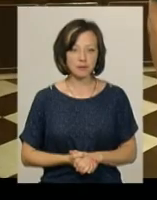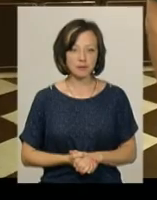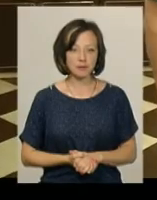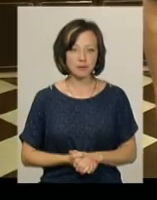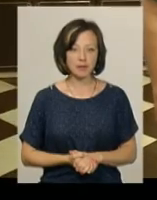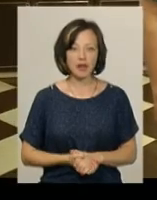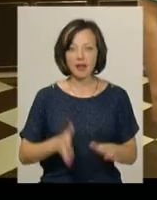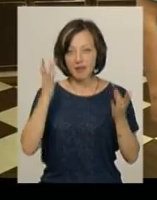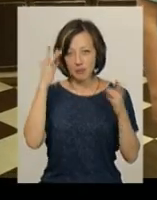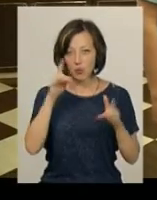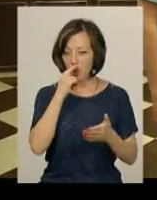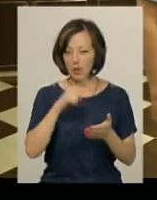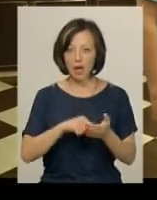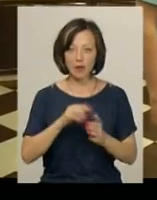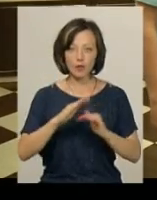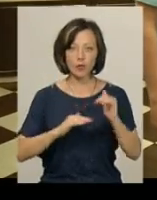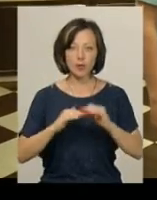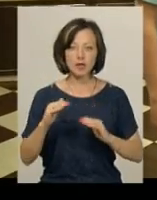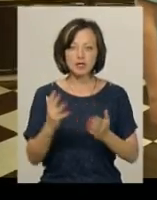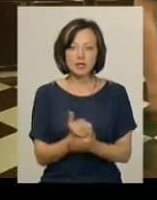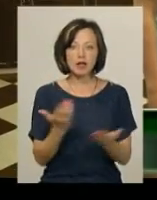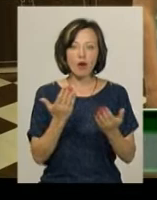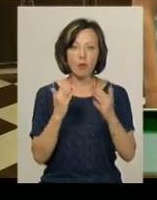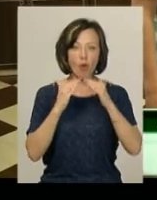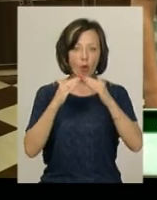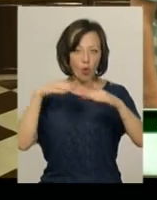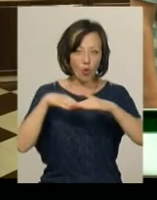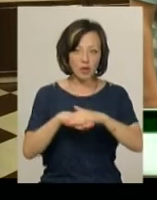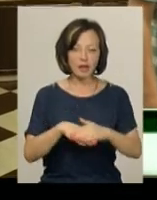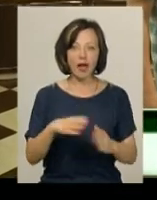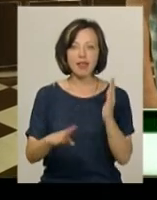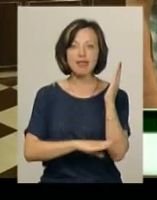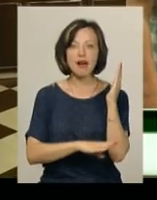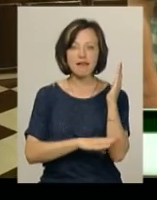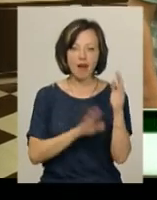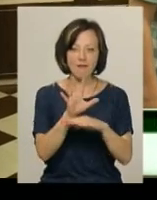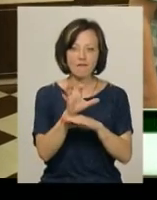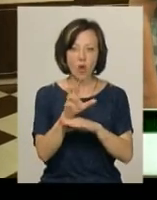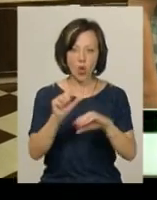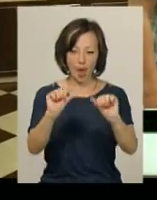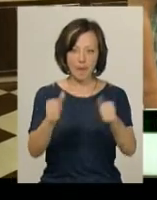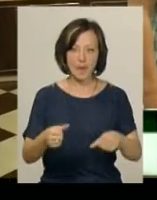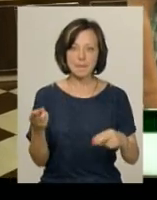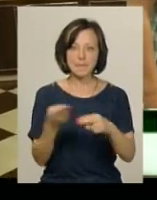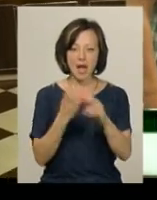Випадково потрапив в руки, знайшли на якомусь горищі дерев'яний фотоапарат без об'єктива.